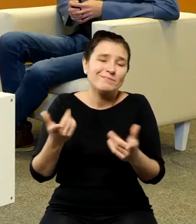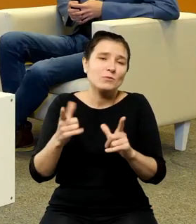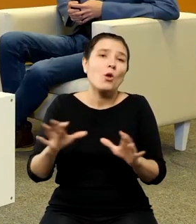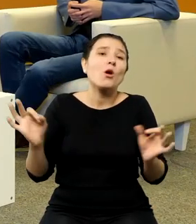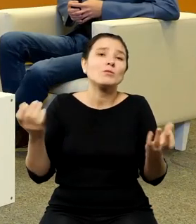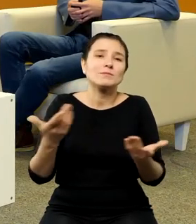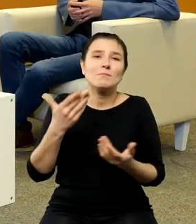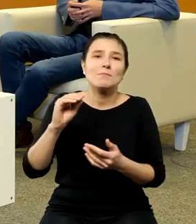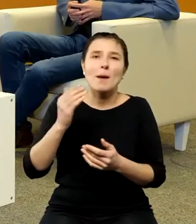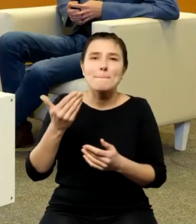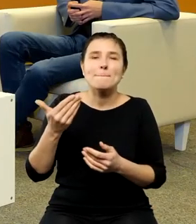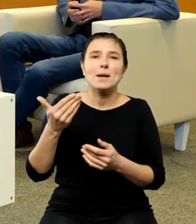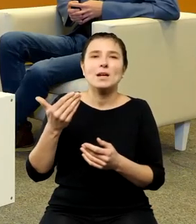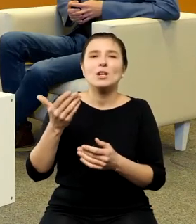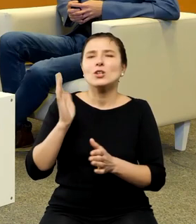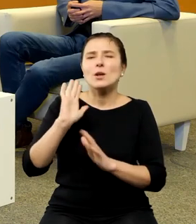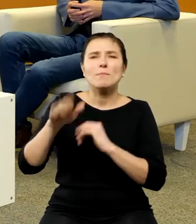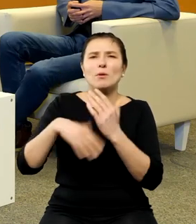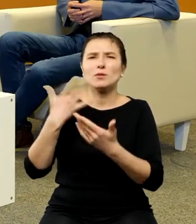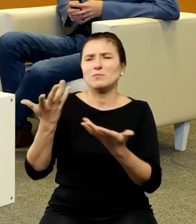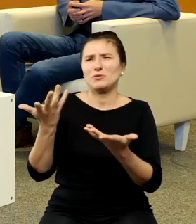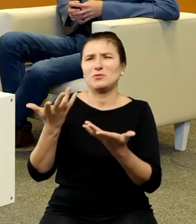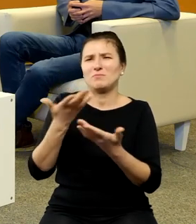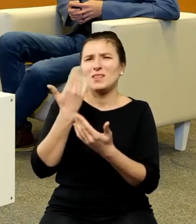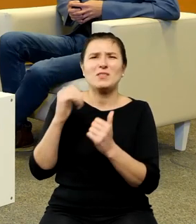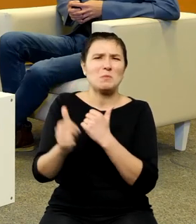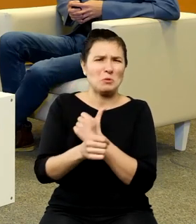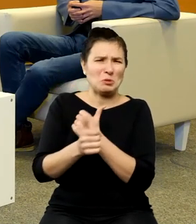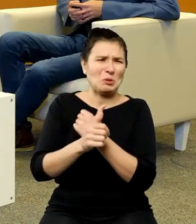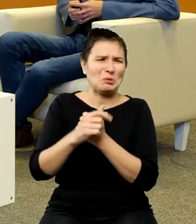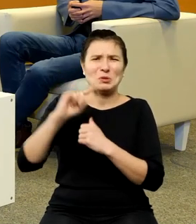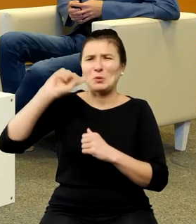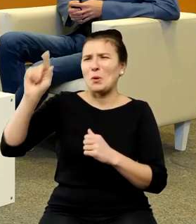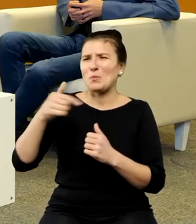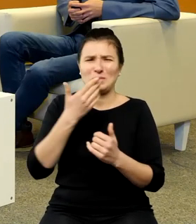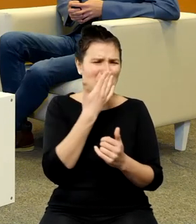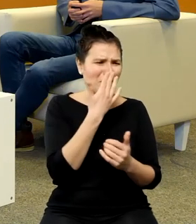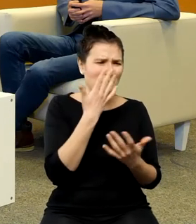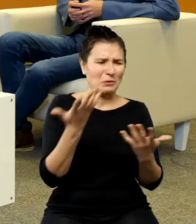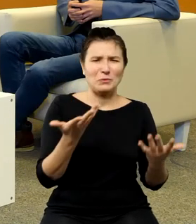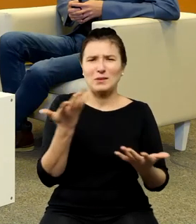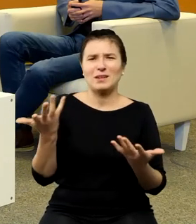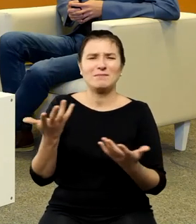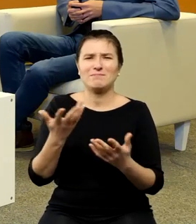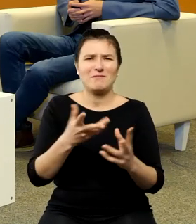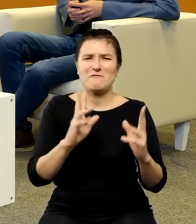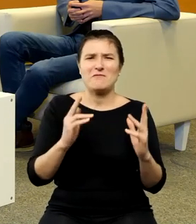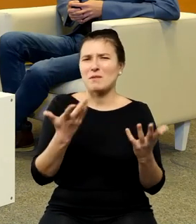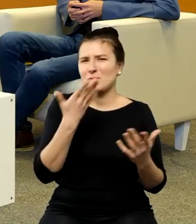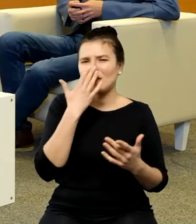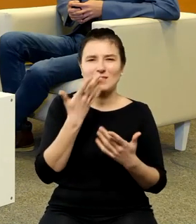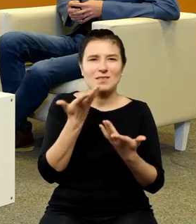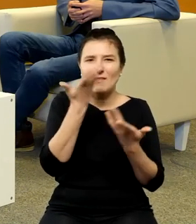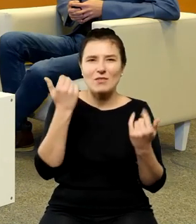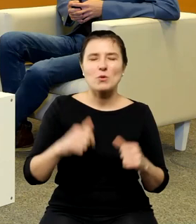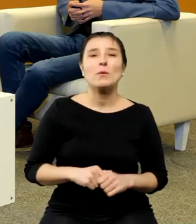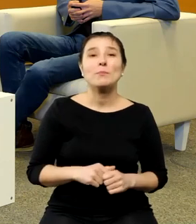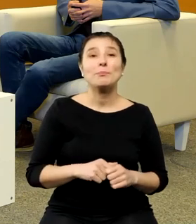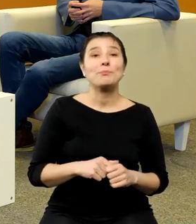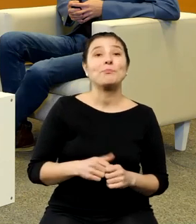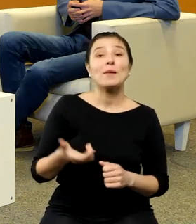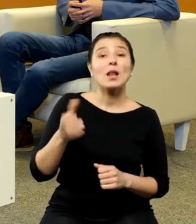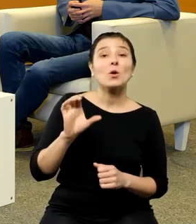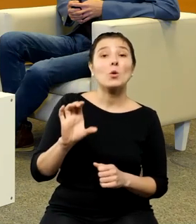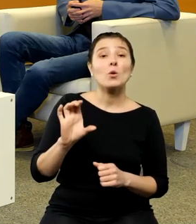już zagubiony jest pierwotny kontekst człowiek już nawet nie wie z jakiego komiksu pochodzi dana scena ale na przykład skomentowanie czyjegoś